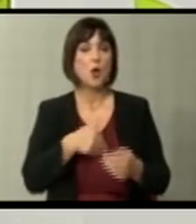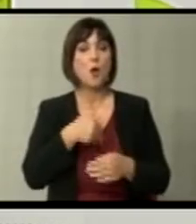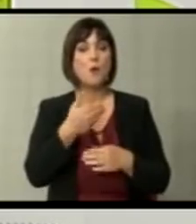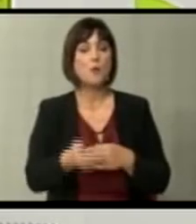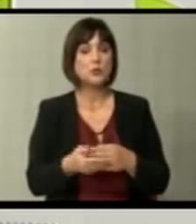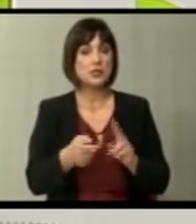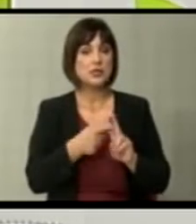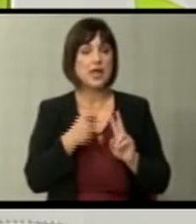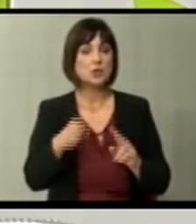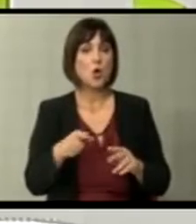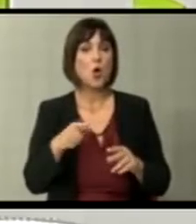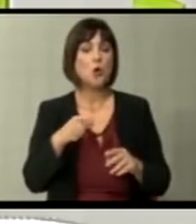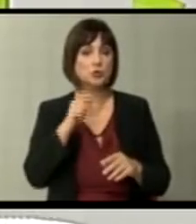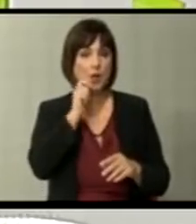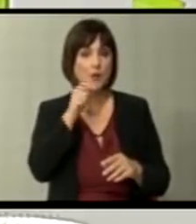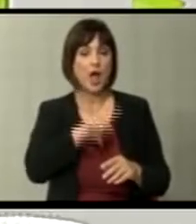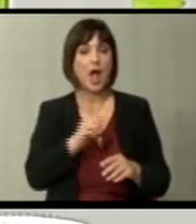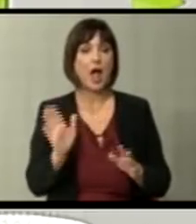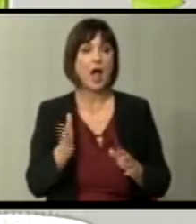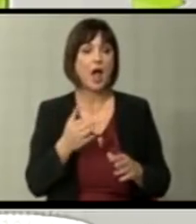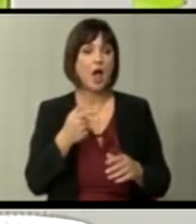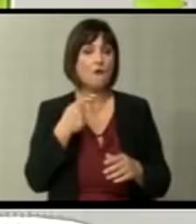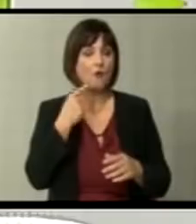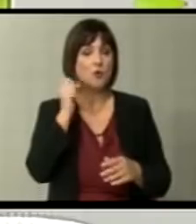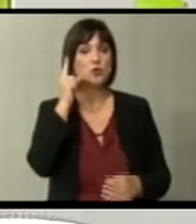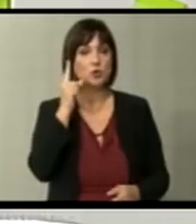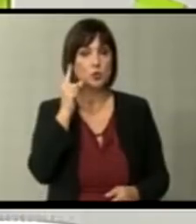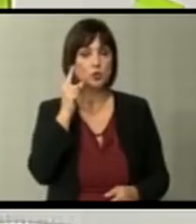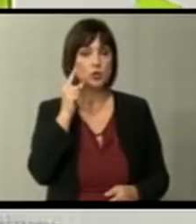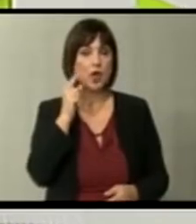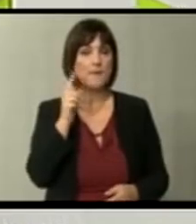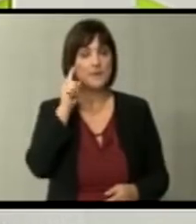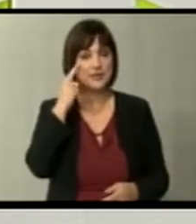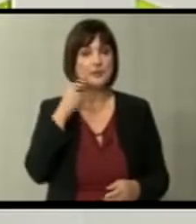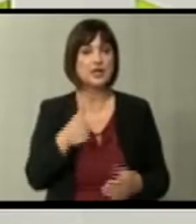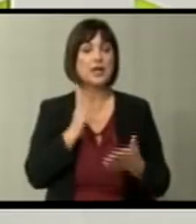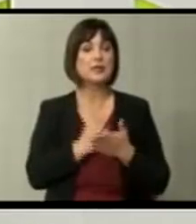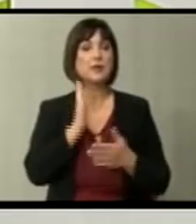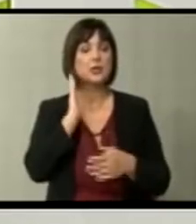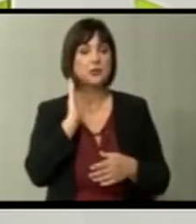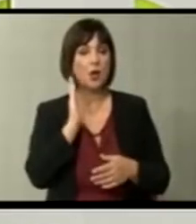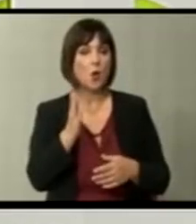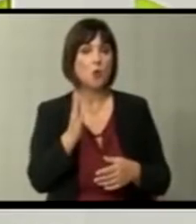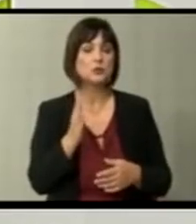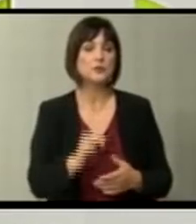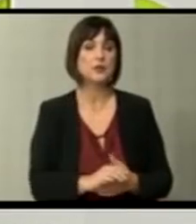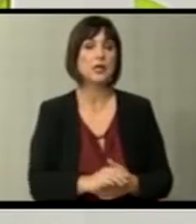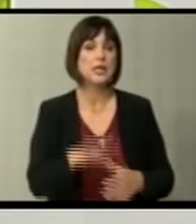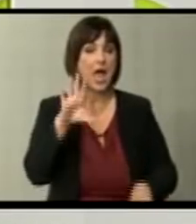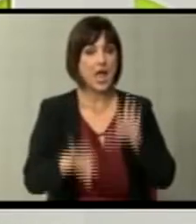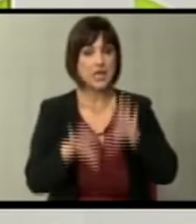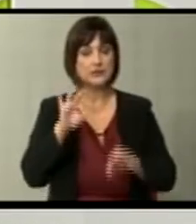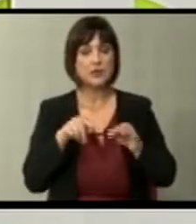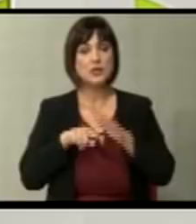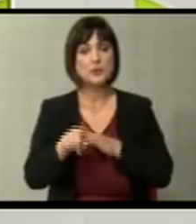нето од Букурешт. Ако има не во овој случај, мислам дека треба да одиме на избори за